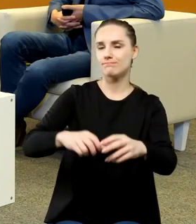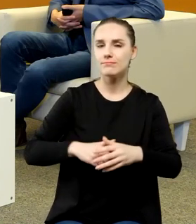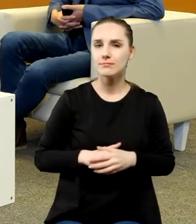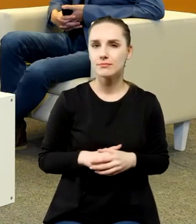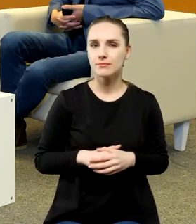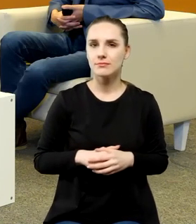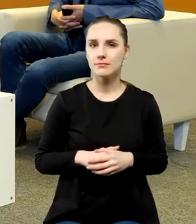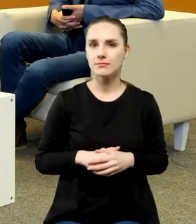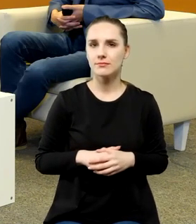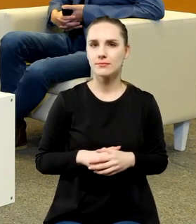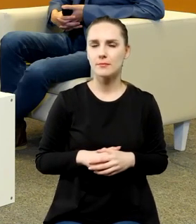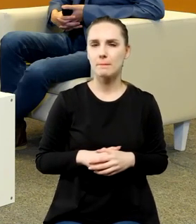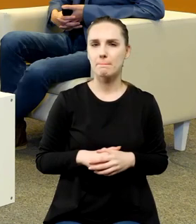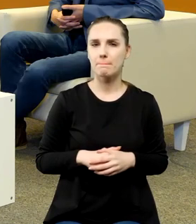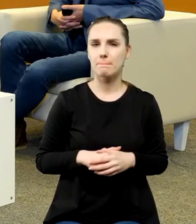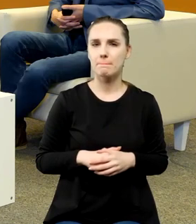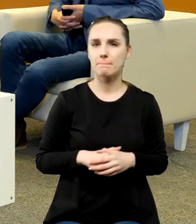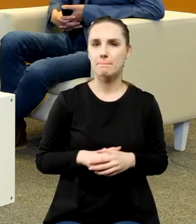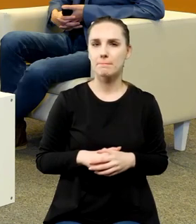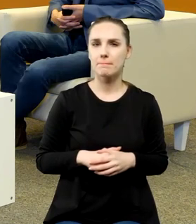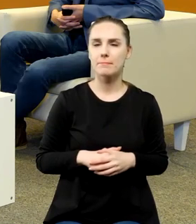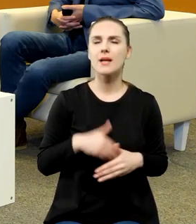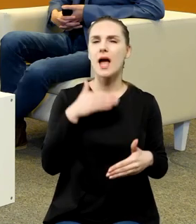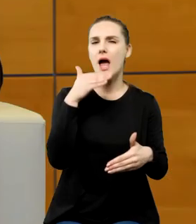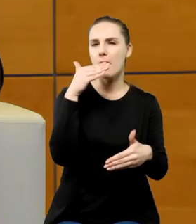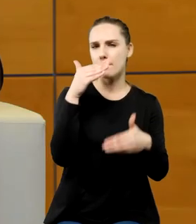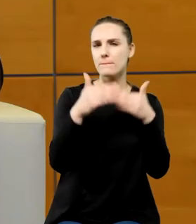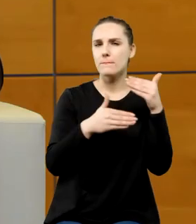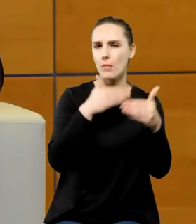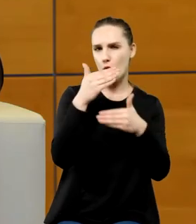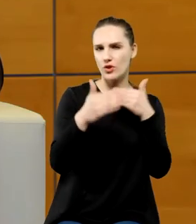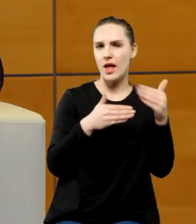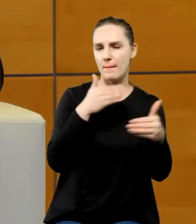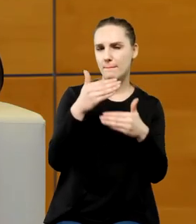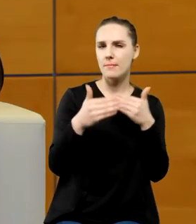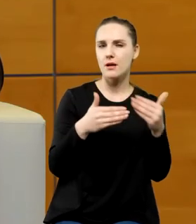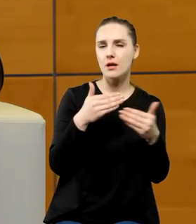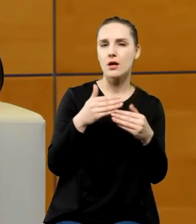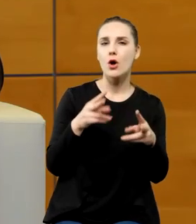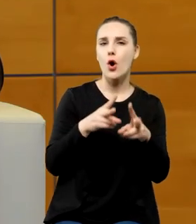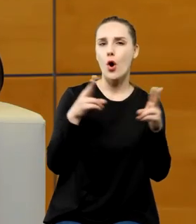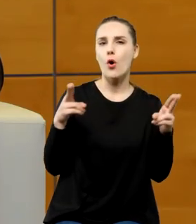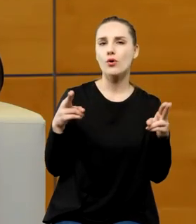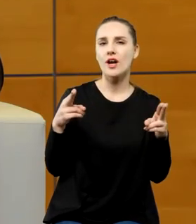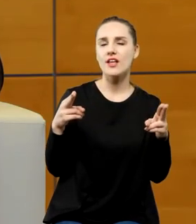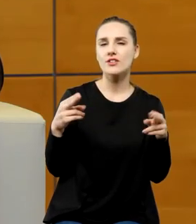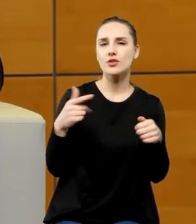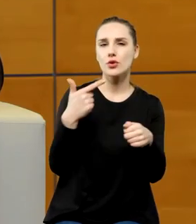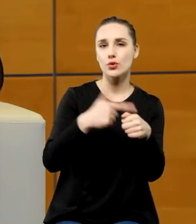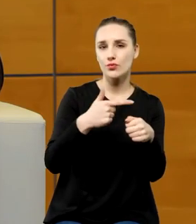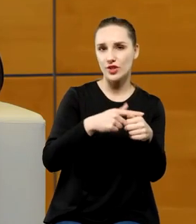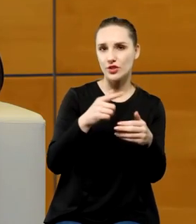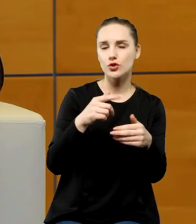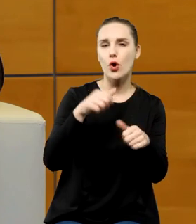Troszkę inaczej to potem będzie w okresie dwudziestolecia międzywojennego, a w